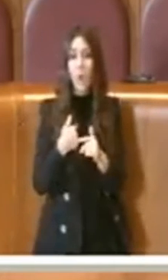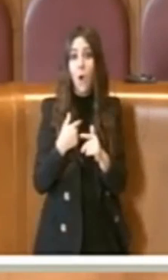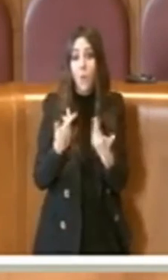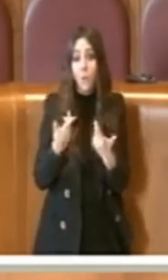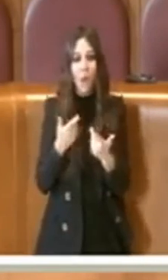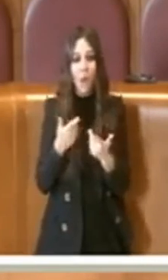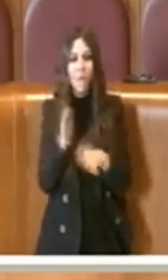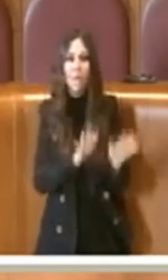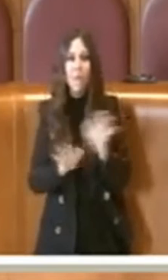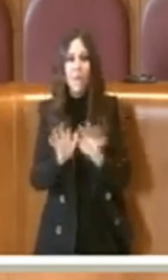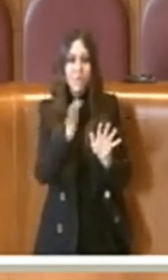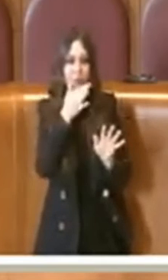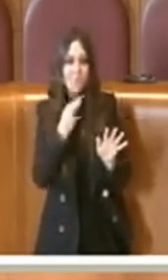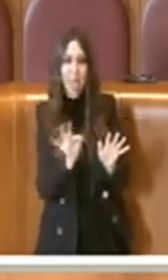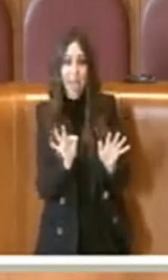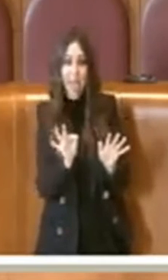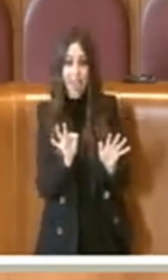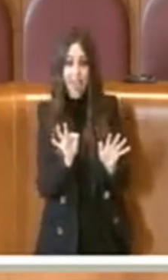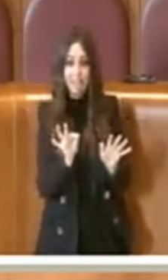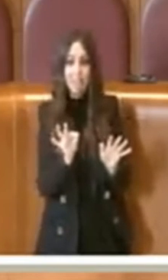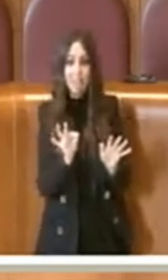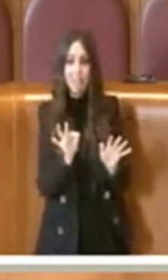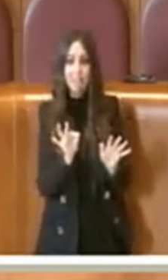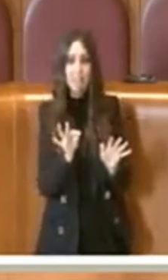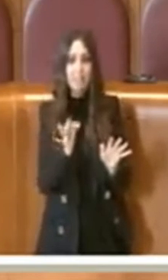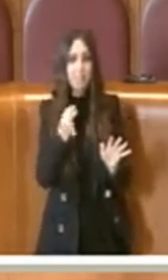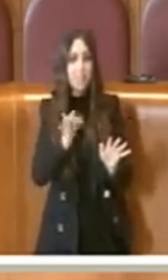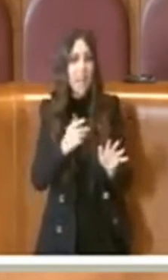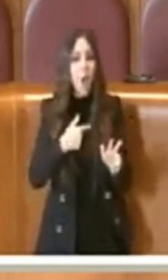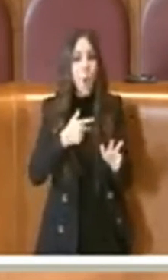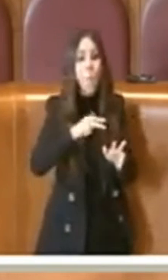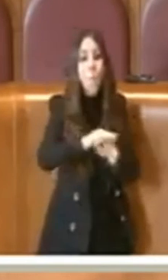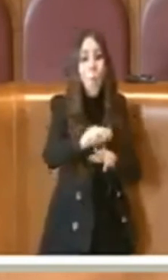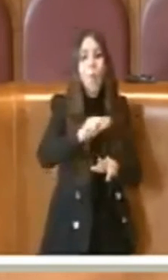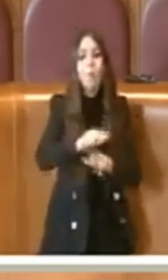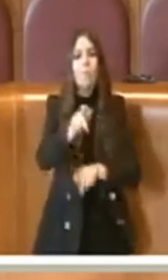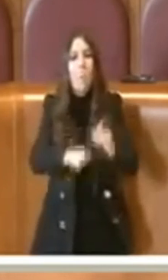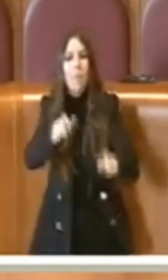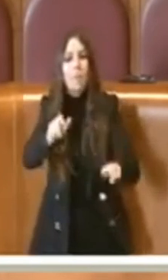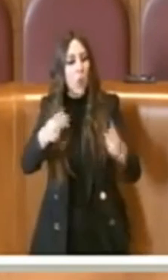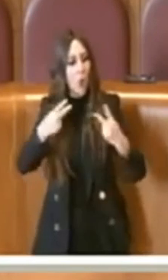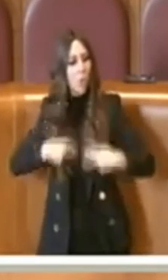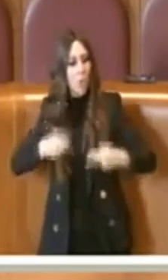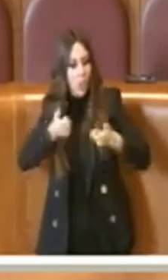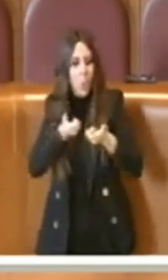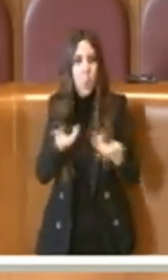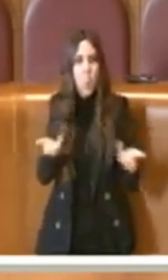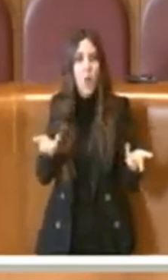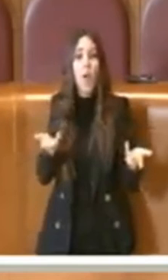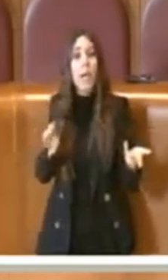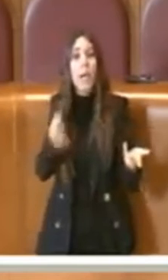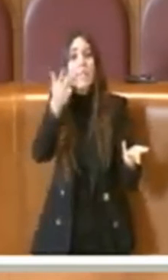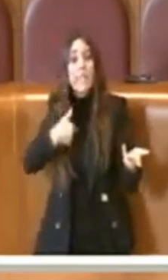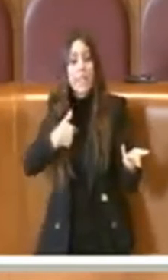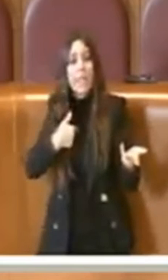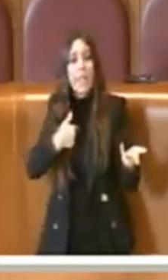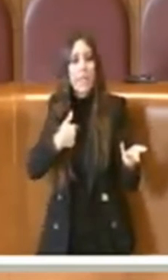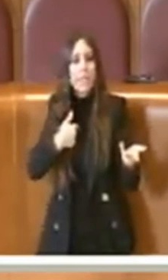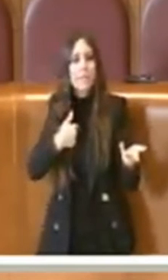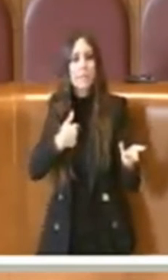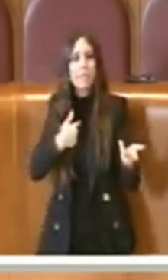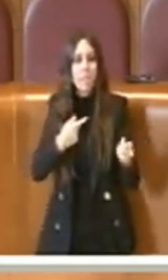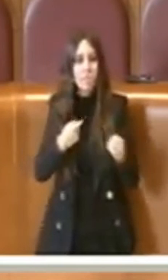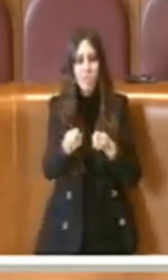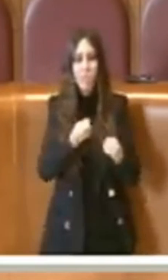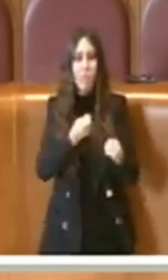notizie, sto dicendo che in un municipio dove vivono tante persone, nonostante non sia governato dalla stessa forza